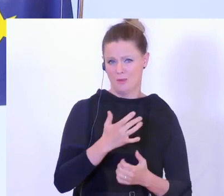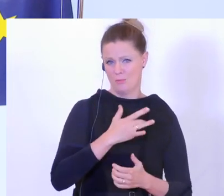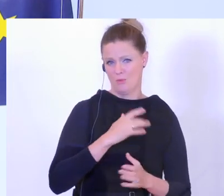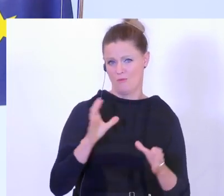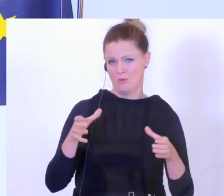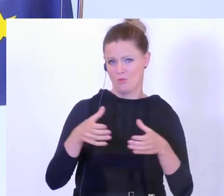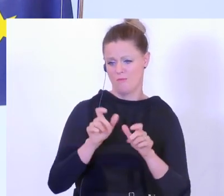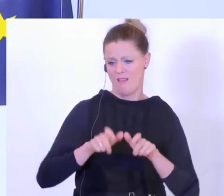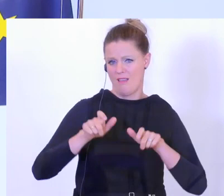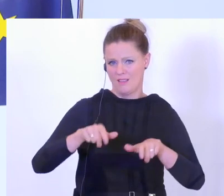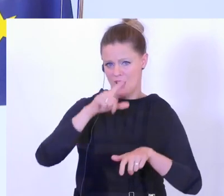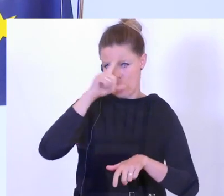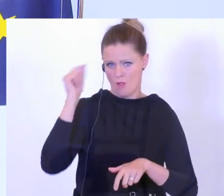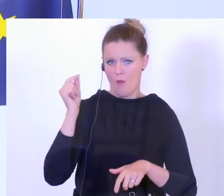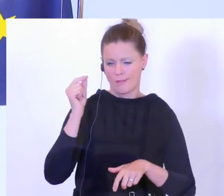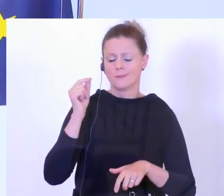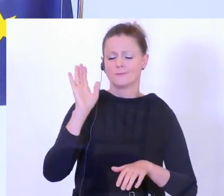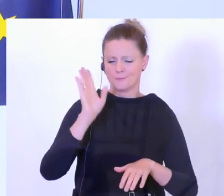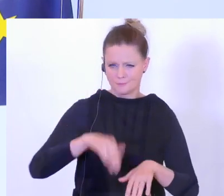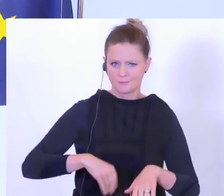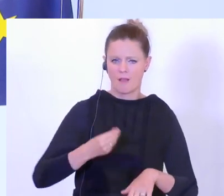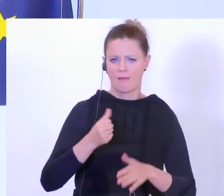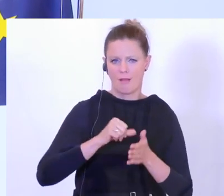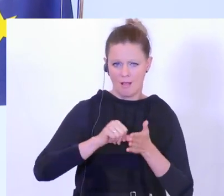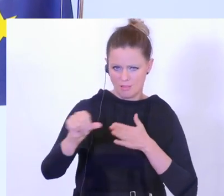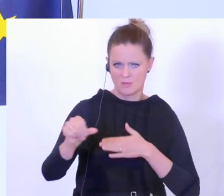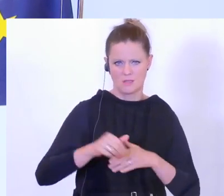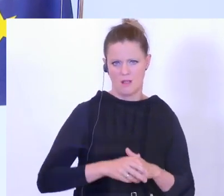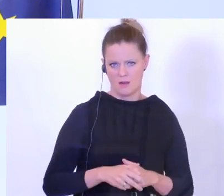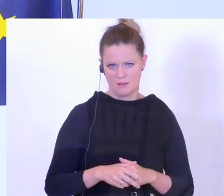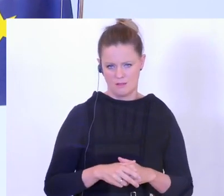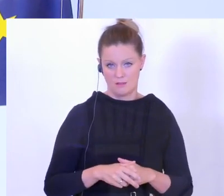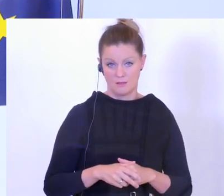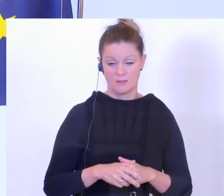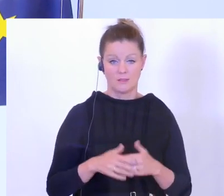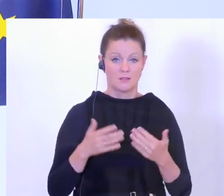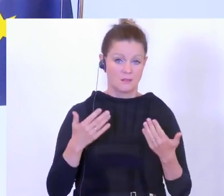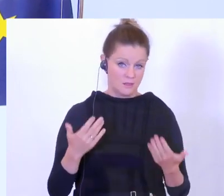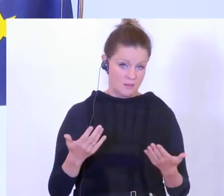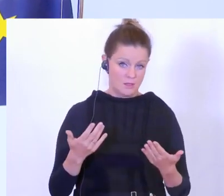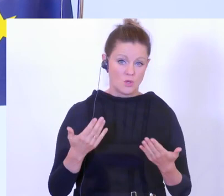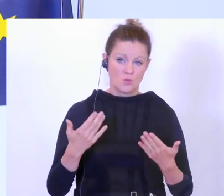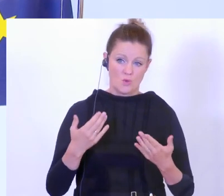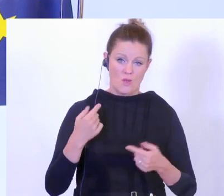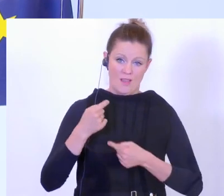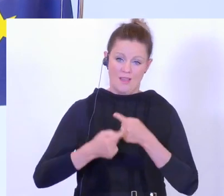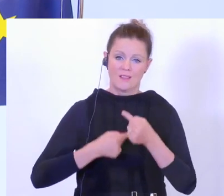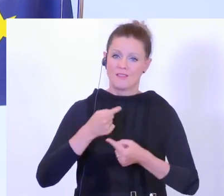zur Herausgabe von Geld überreden und das hier entwickeln wir